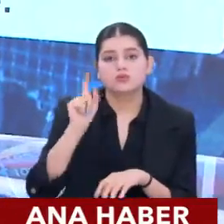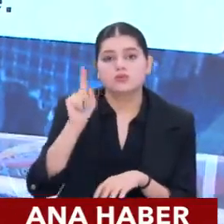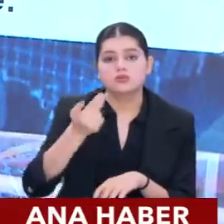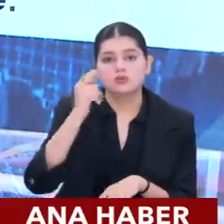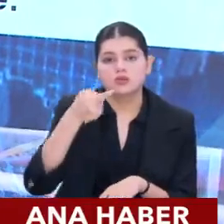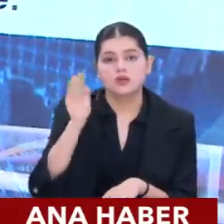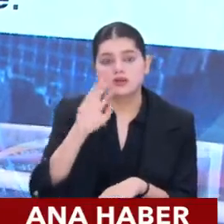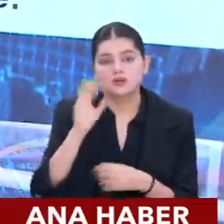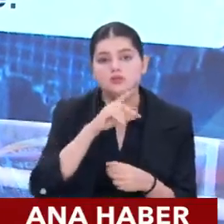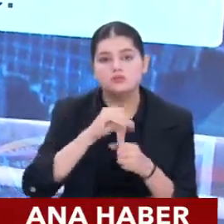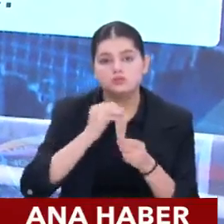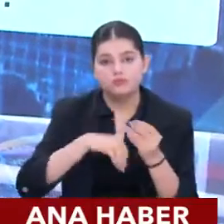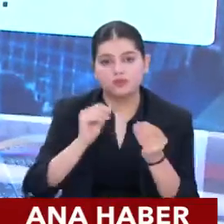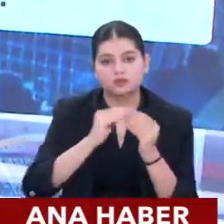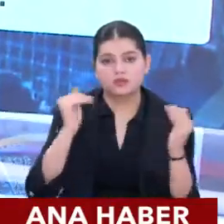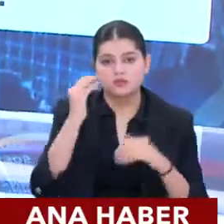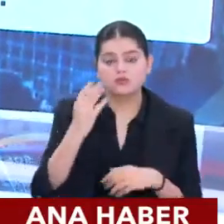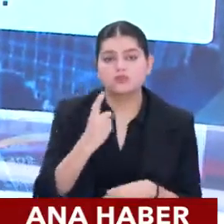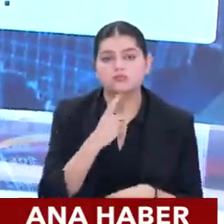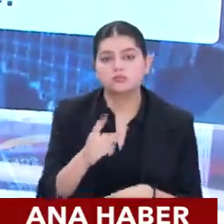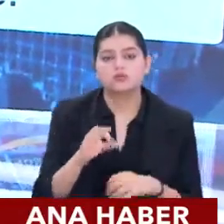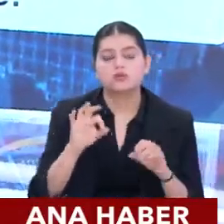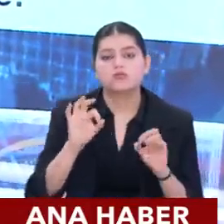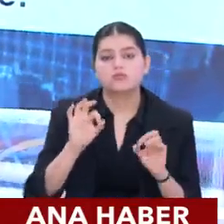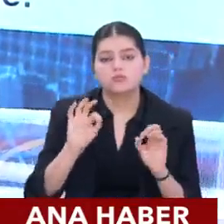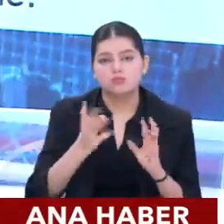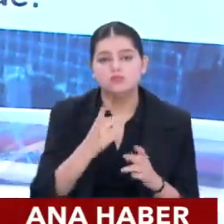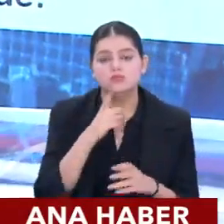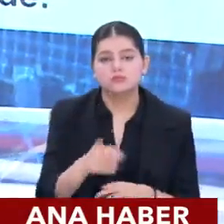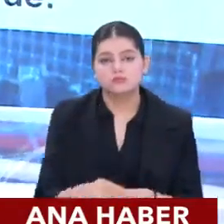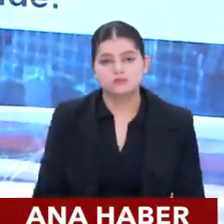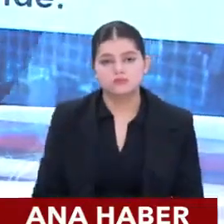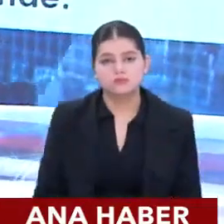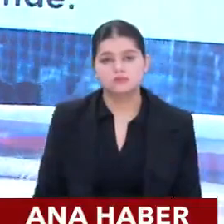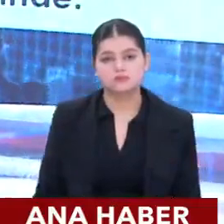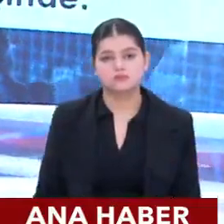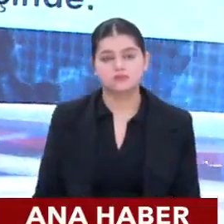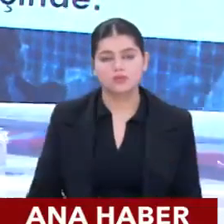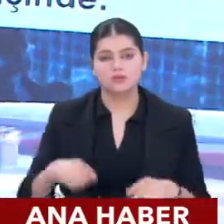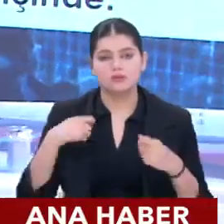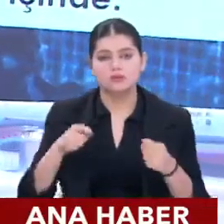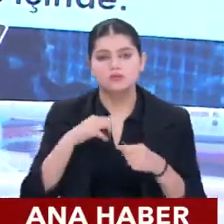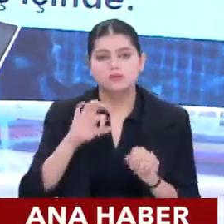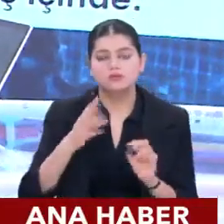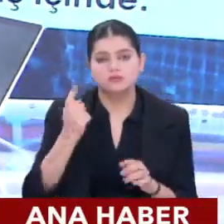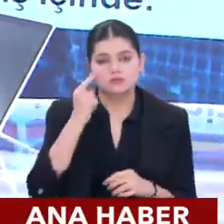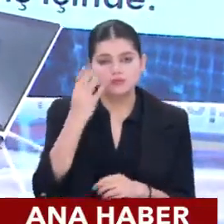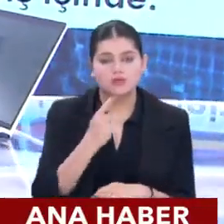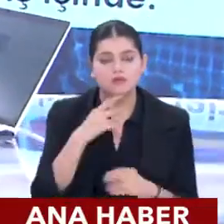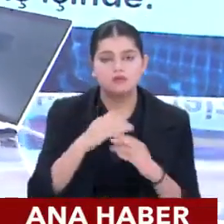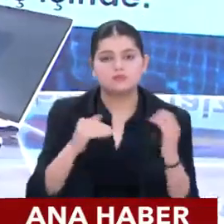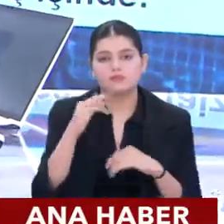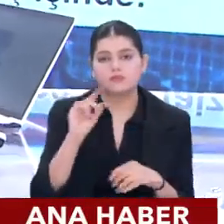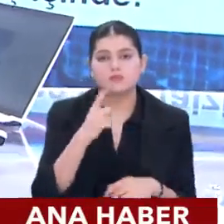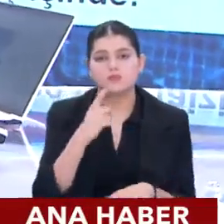17.50 seviyesinde bir faiz artışı olmuştu. Bu da tabii ki efendim piyasalarda aslında öngörülebilirliği